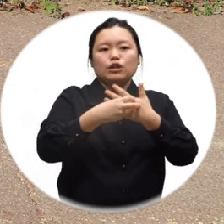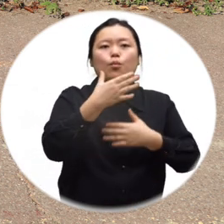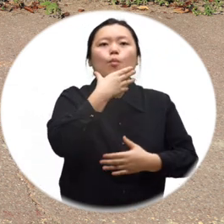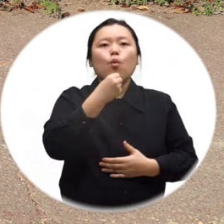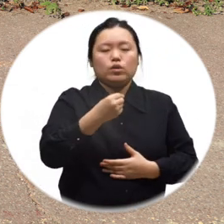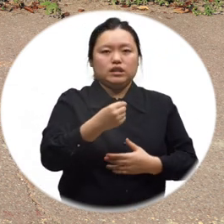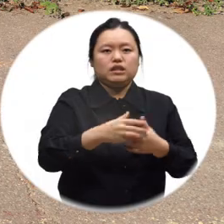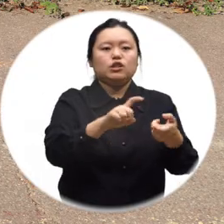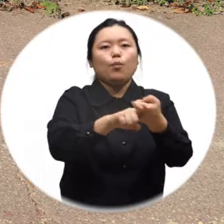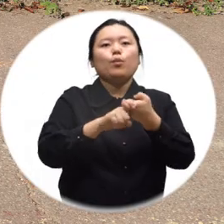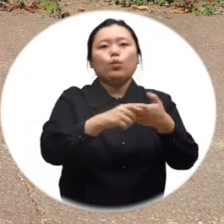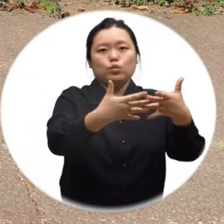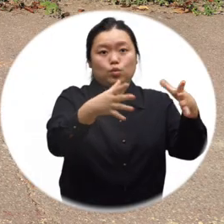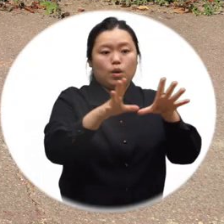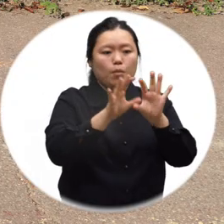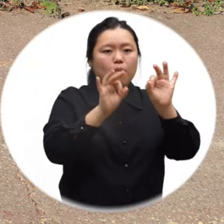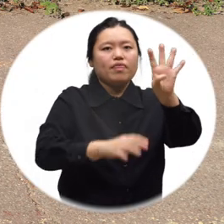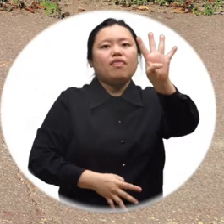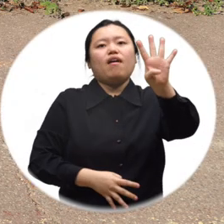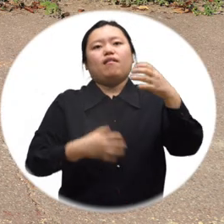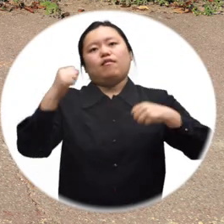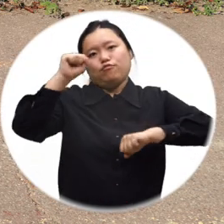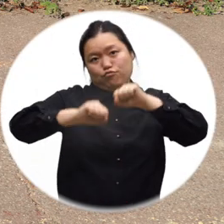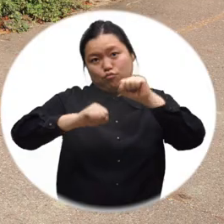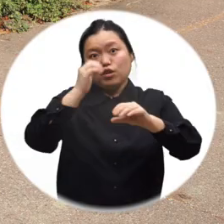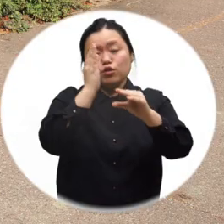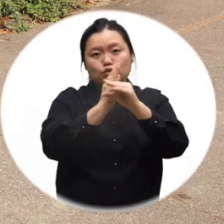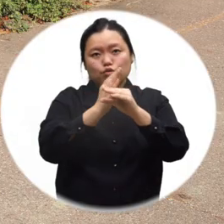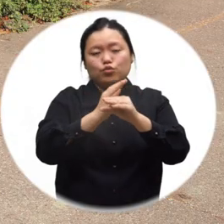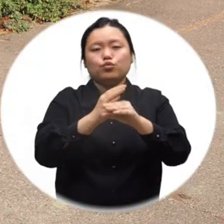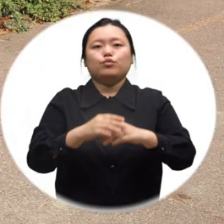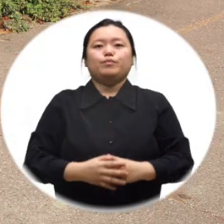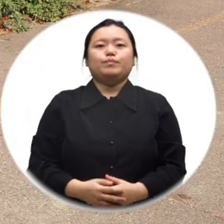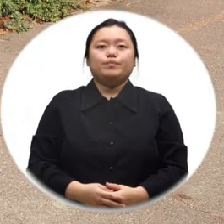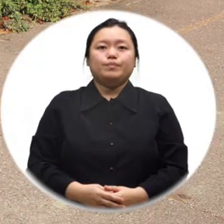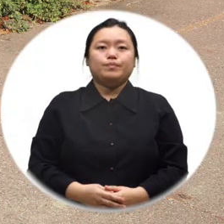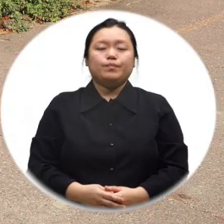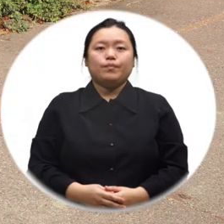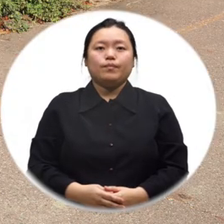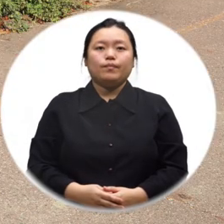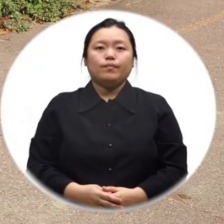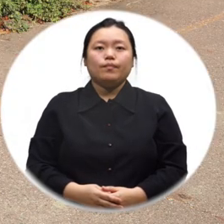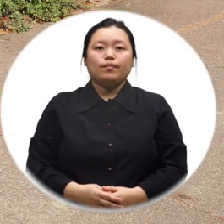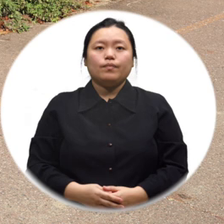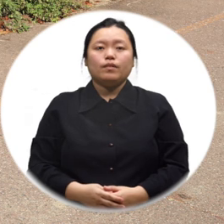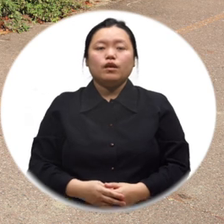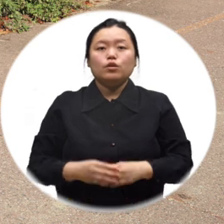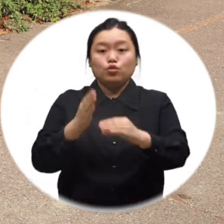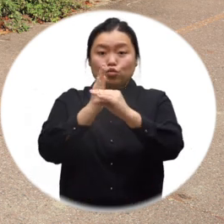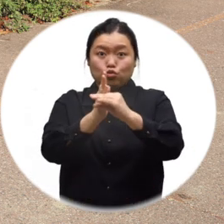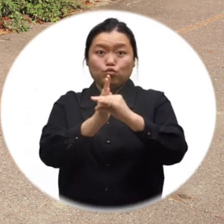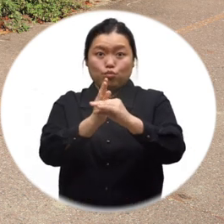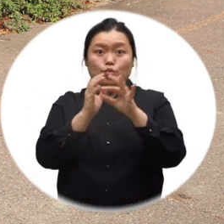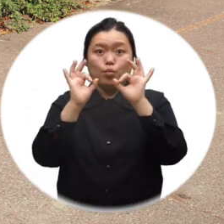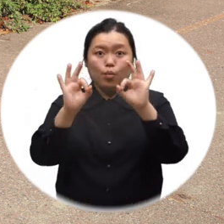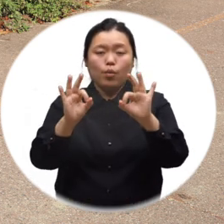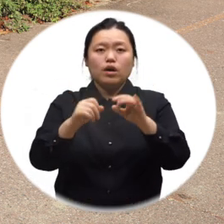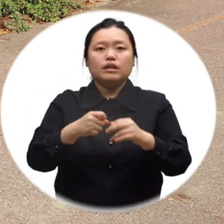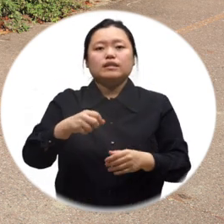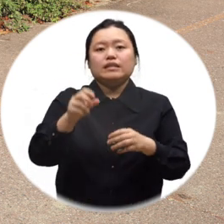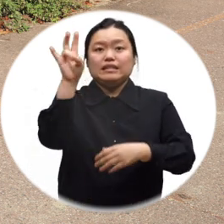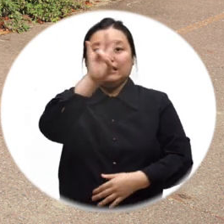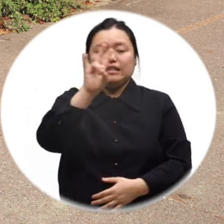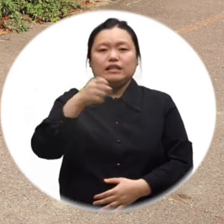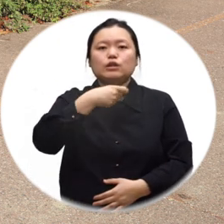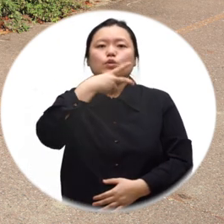운영해 의료지식을 바탕으로 한 사업단을 운영하고 있습니다. 중부권엔 시흥시 노인종합복지관과 대한노인회가